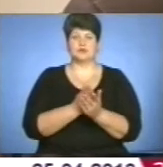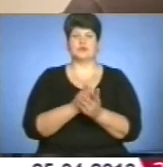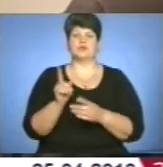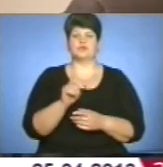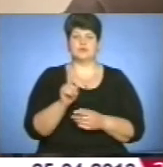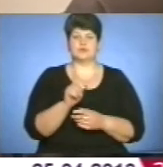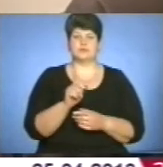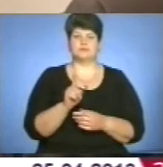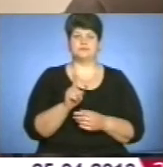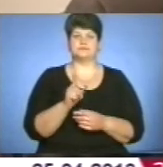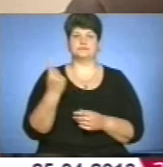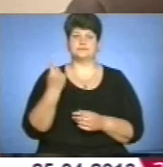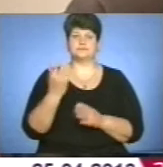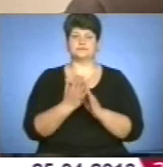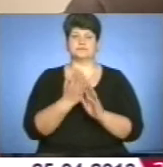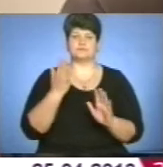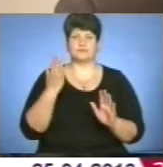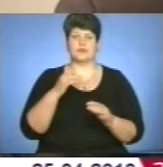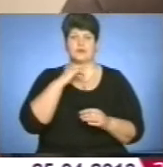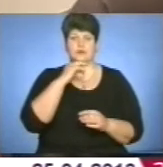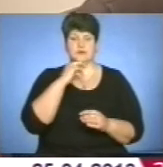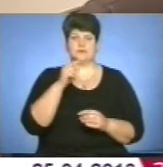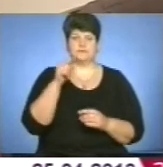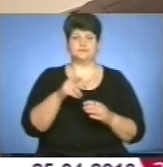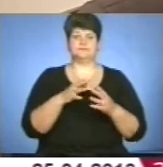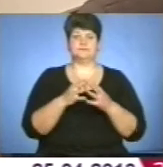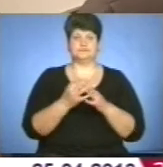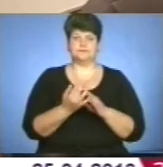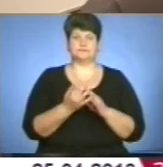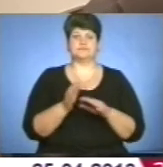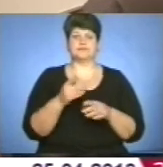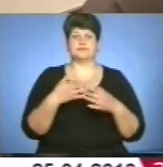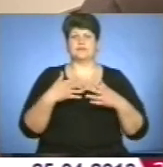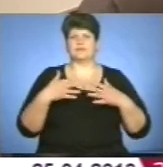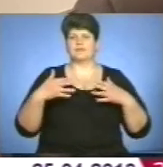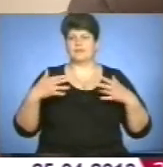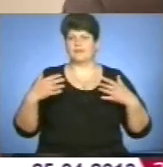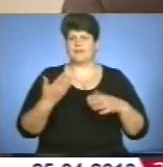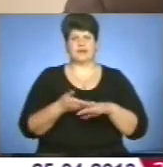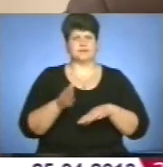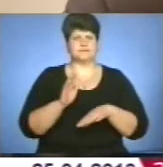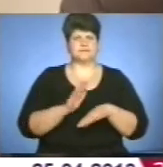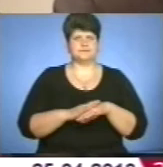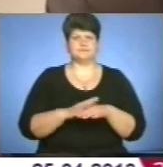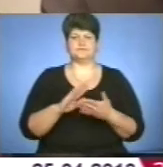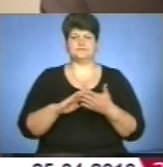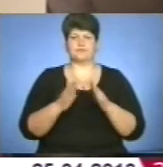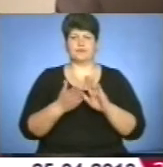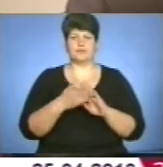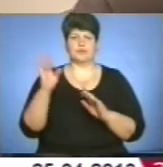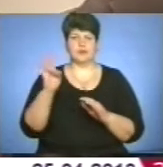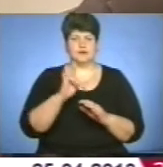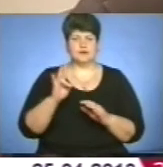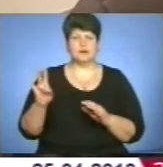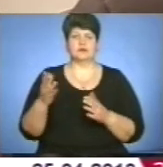першого часу звертаємо на ті націлених пунктів, де стоїть міжконфекційна обстановка, де є якась інформація. Ті, щоб відмітити